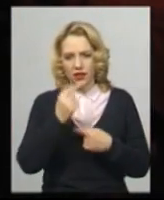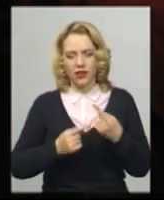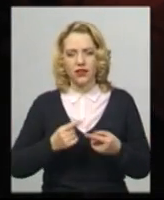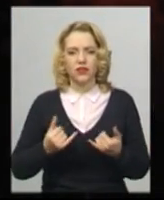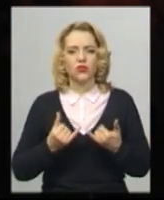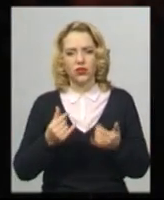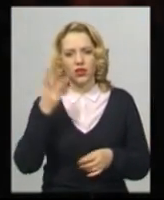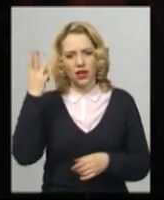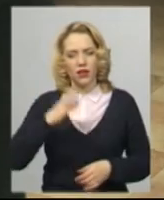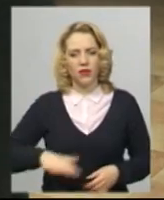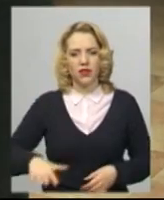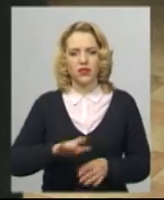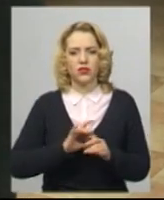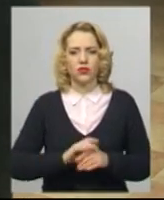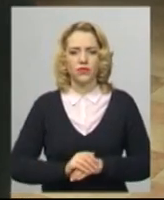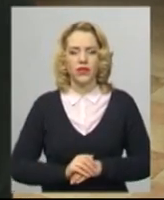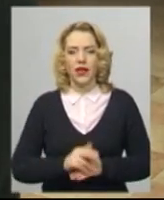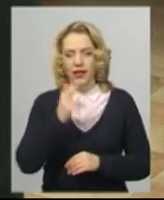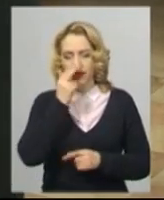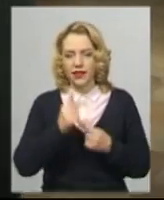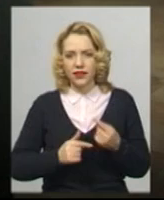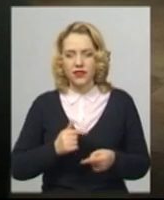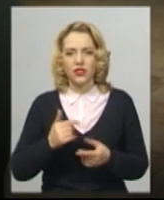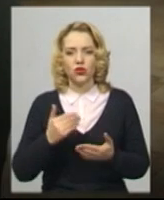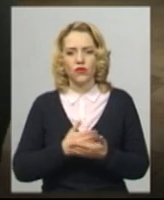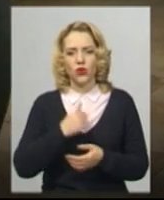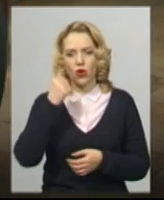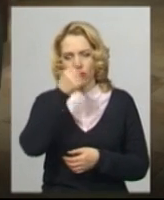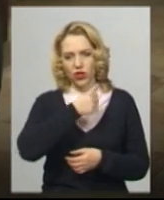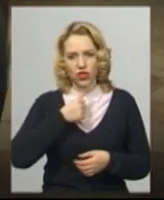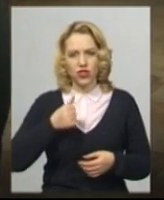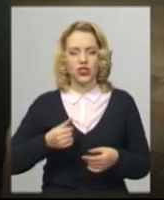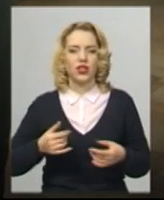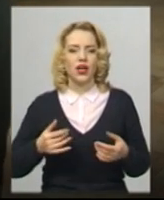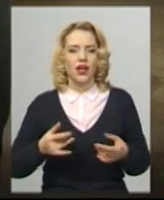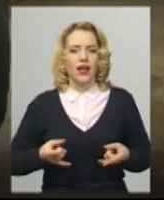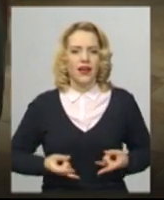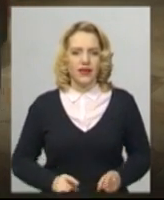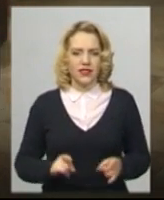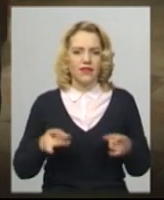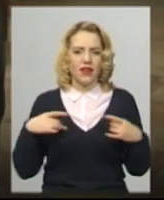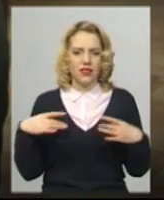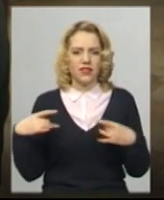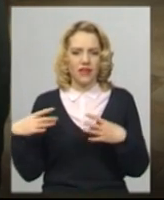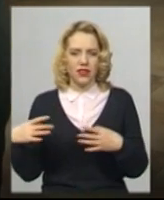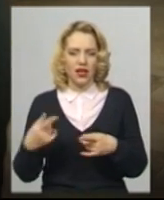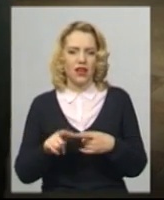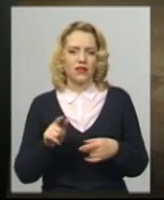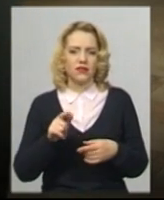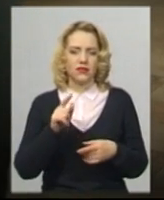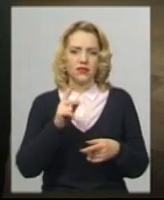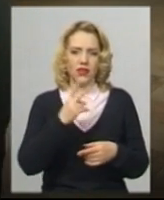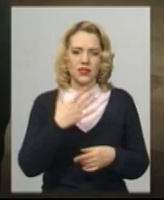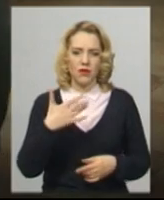розповідає Юлія Мусієнко. Традиційно в новорічні різдвяні свята ми проводимо 25